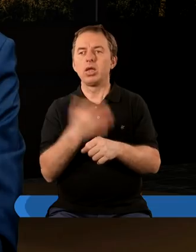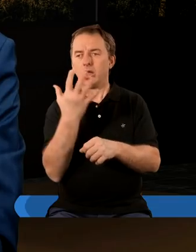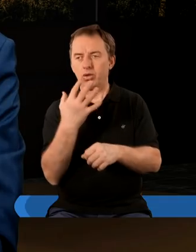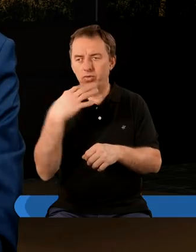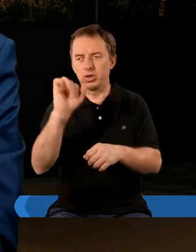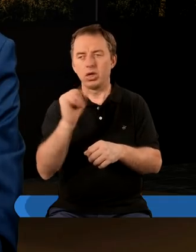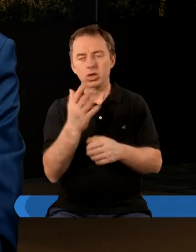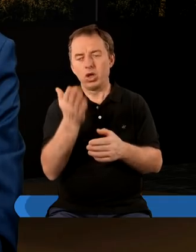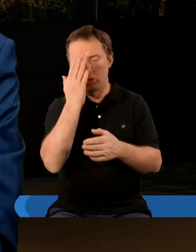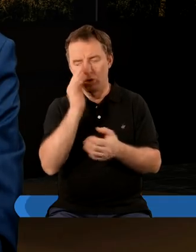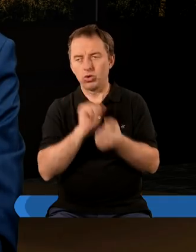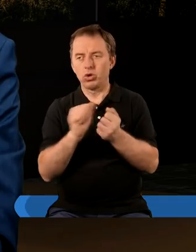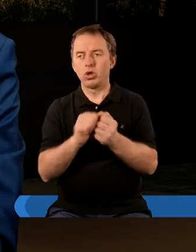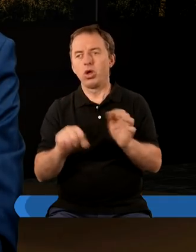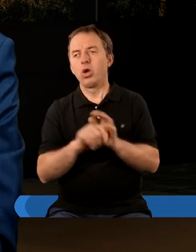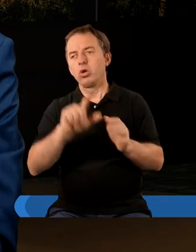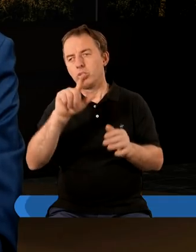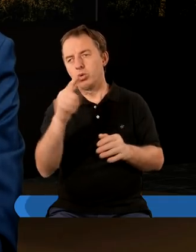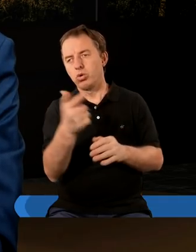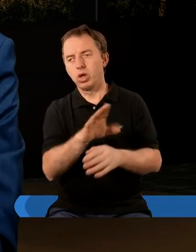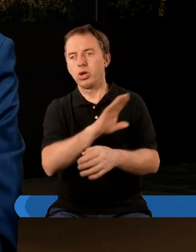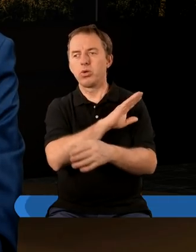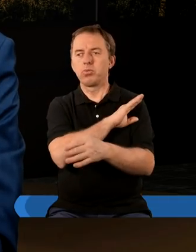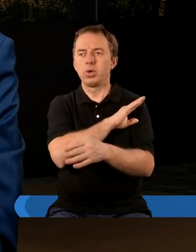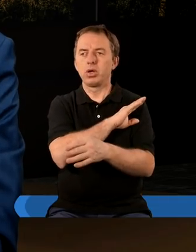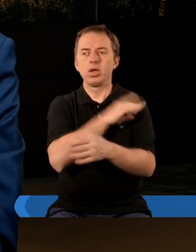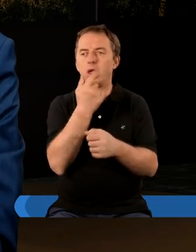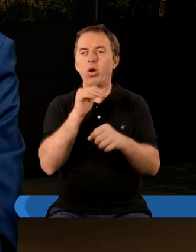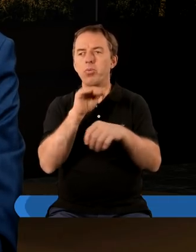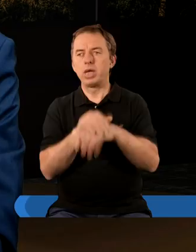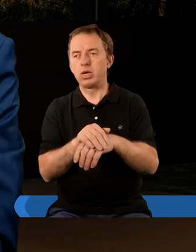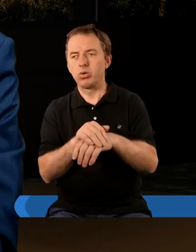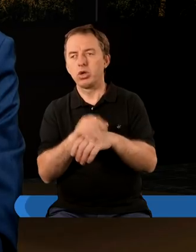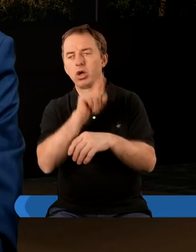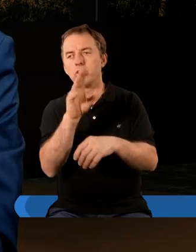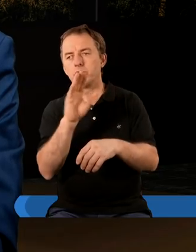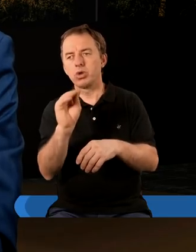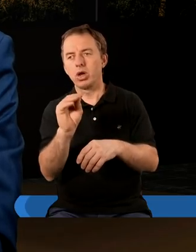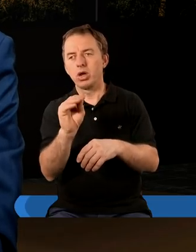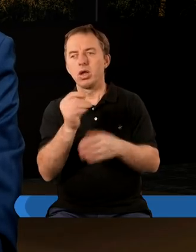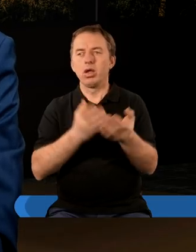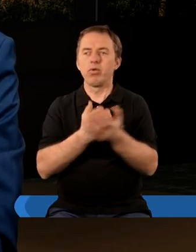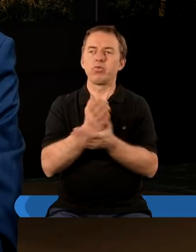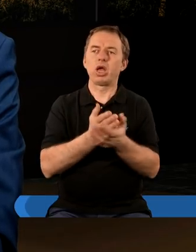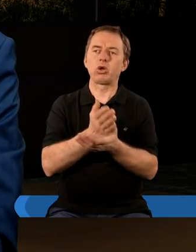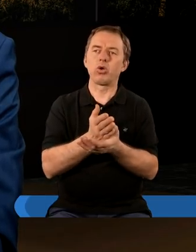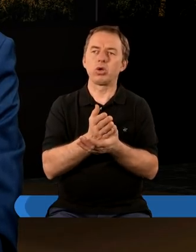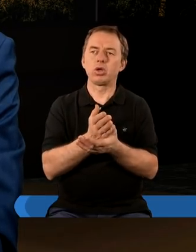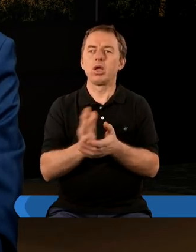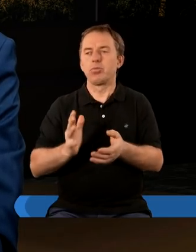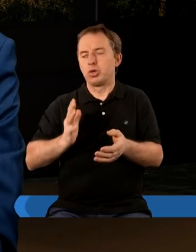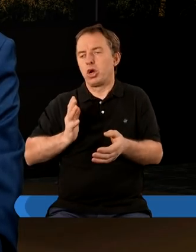że zwycięzca nie dozna szkody od drugiej śmierci, a więc nie obiecuje, że wierzący